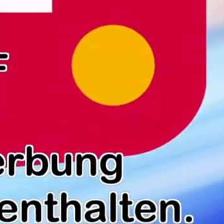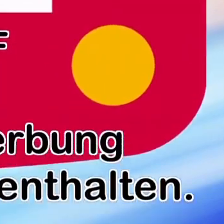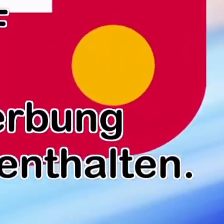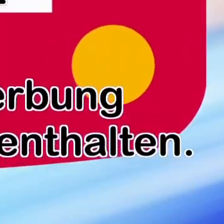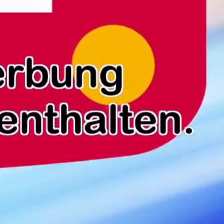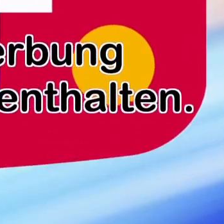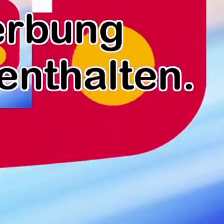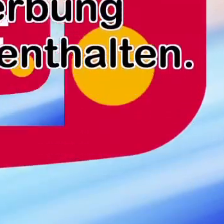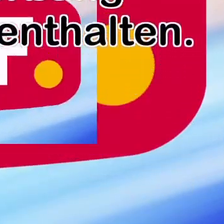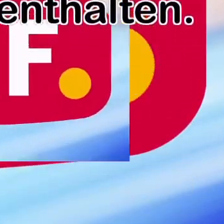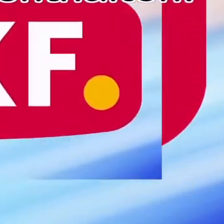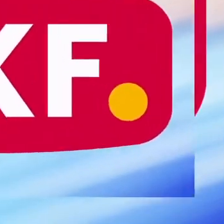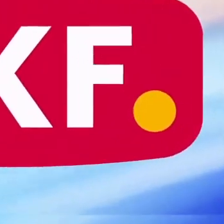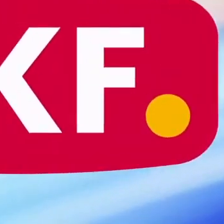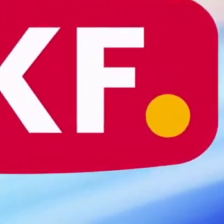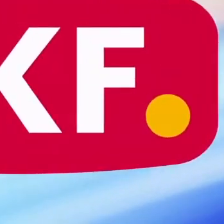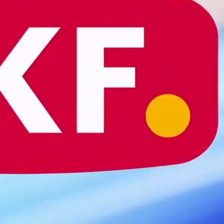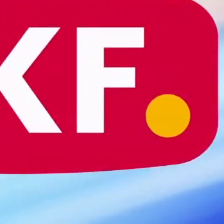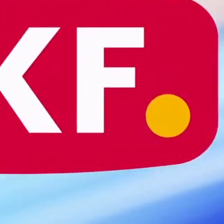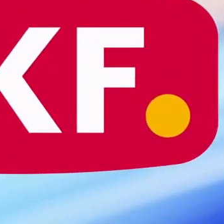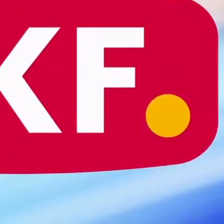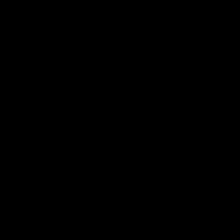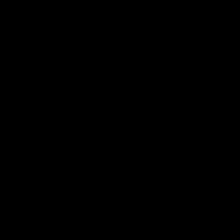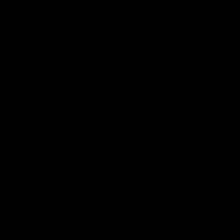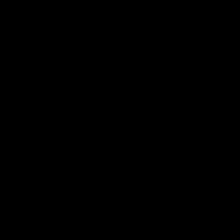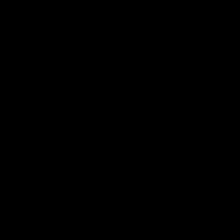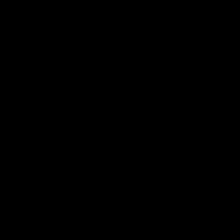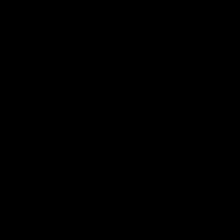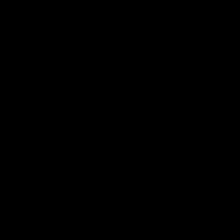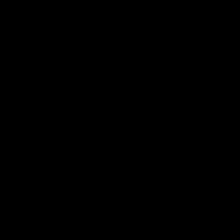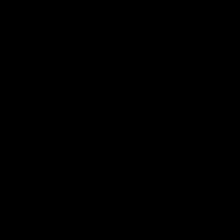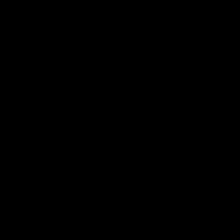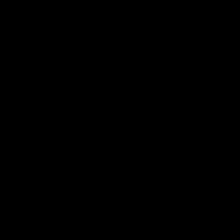Kommen und Aufmerksamkeit.